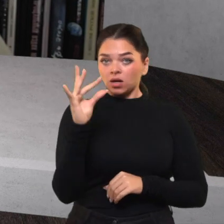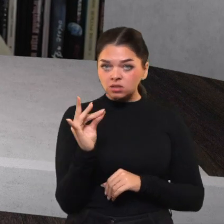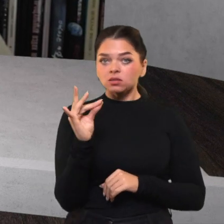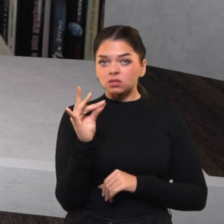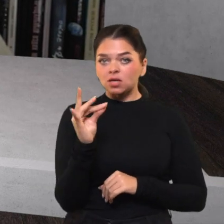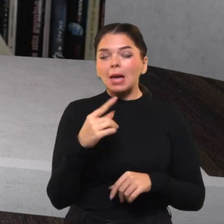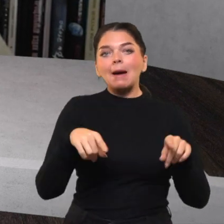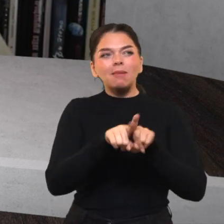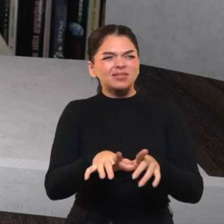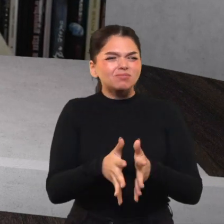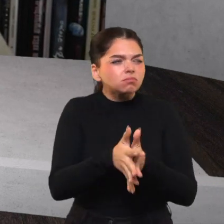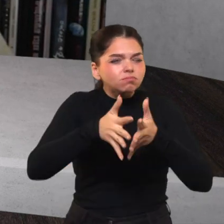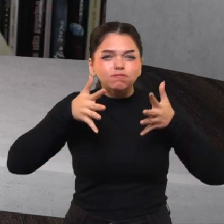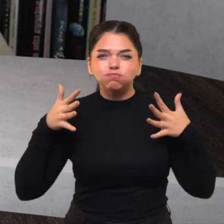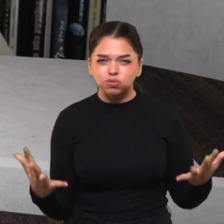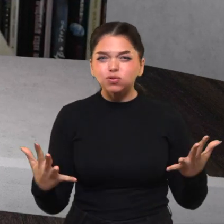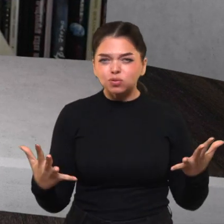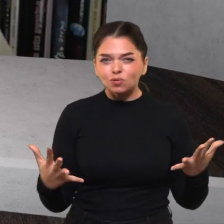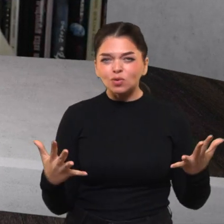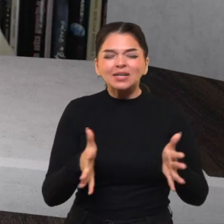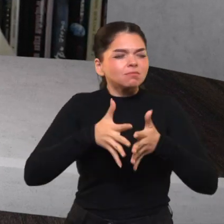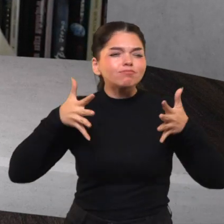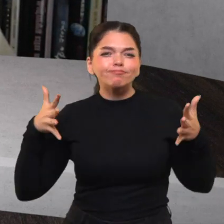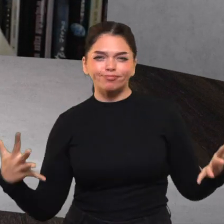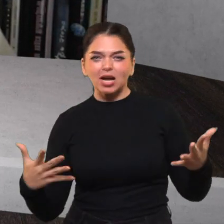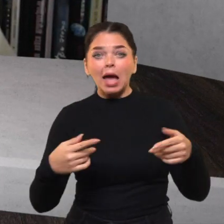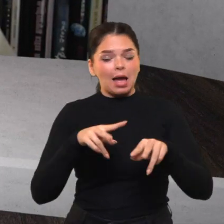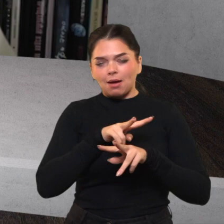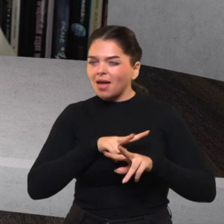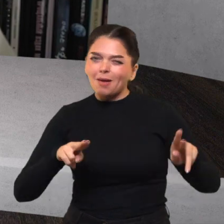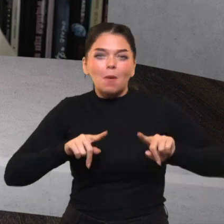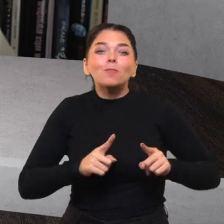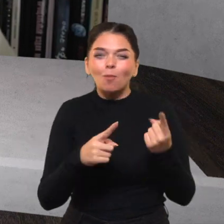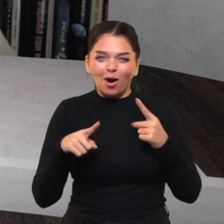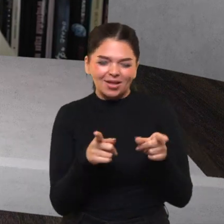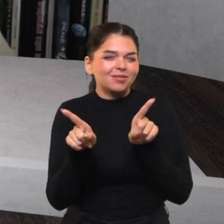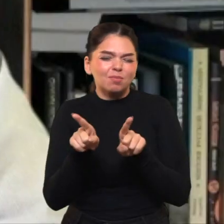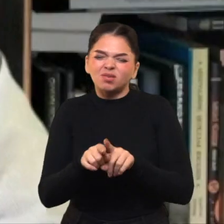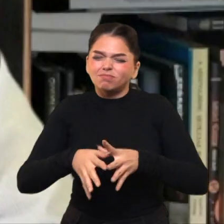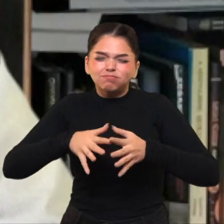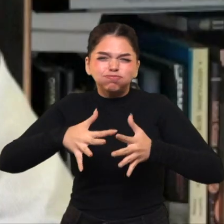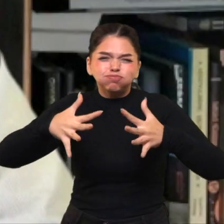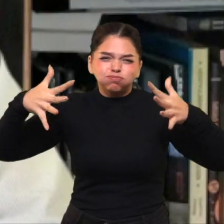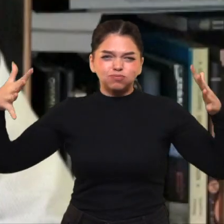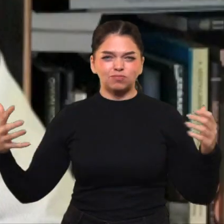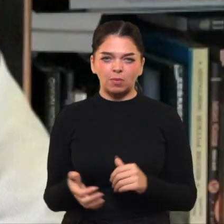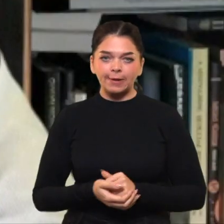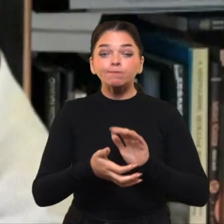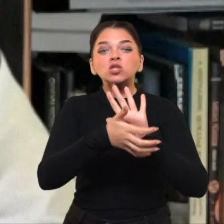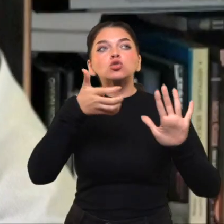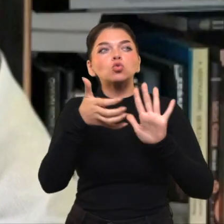Pati sovietų sąjunga, kaip kolosas, buvo per daug grėmezdiška. Tokia buvo ir sąjungos propagandų.